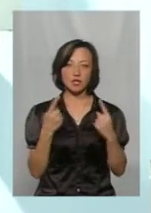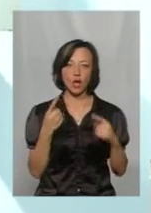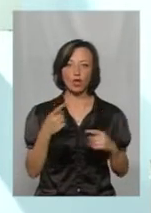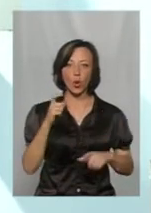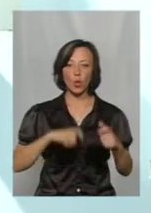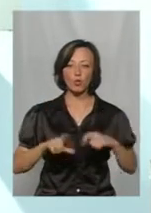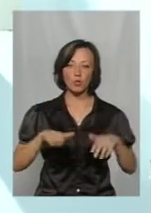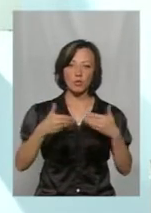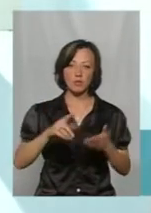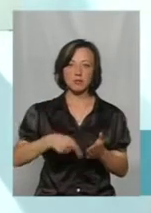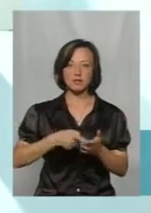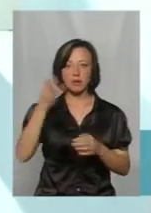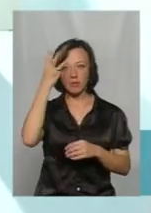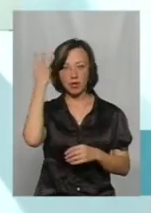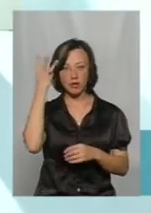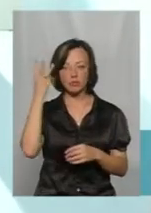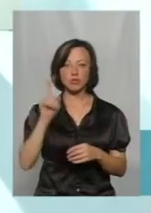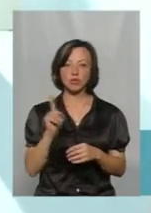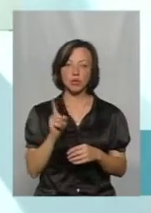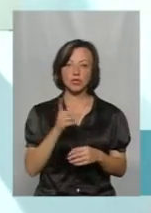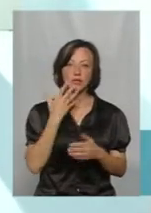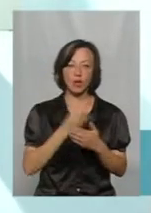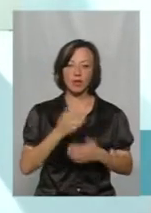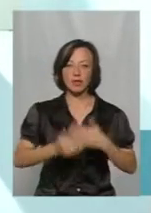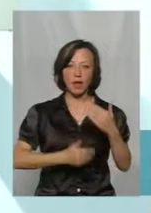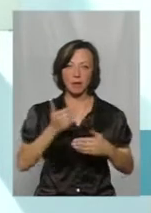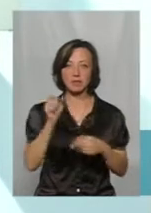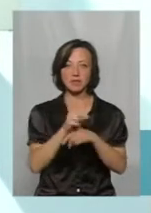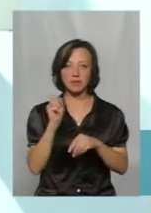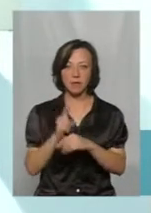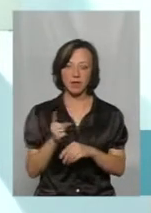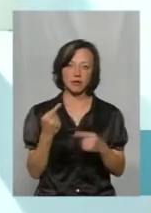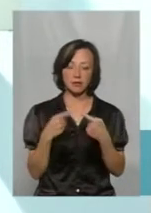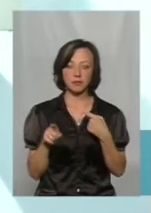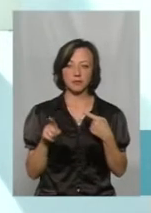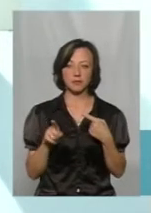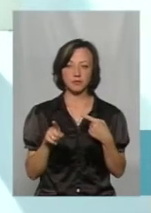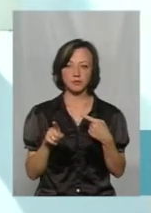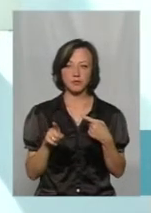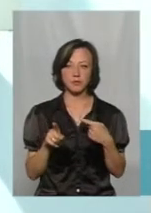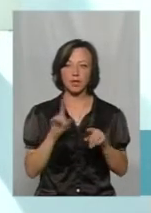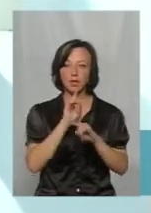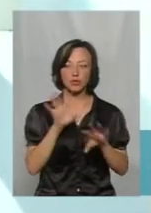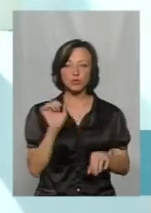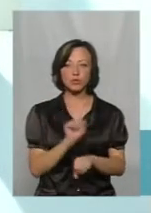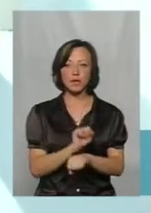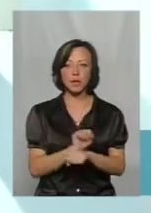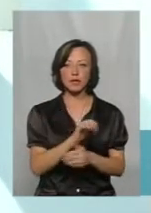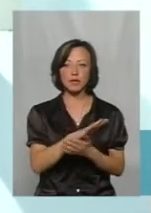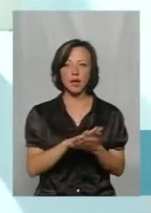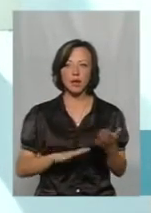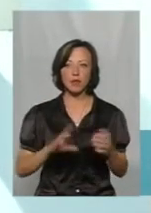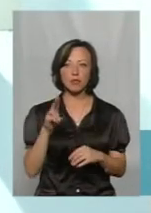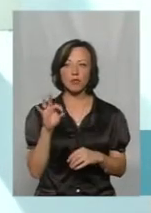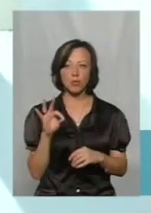курси, які є пропозицією в місті Хмельницькому, що там свої темпи, свої завдання. Не буду на цьому зупинятись. Далі йде